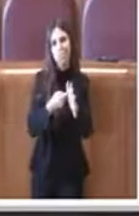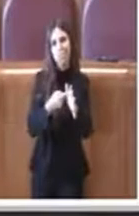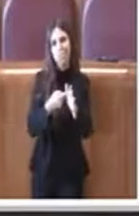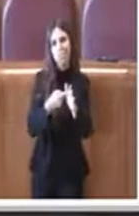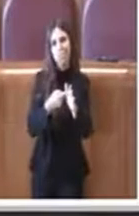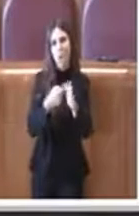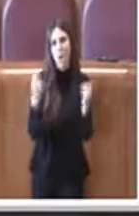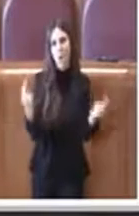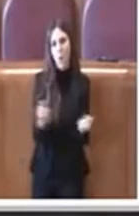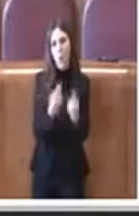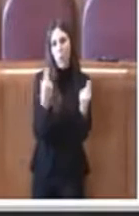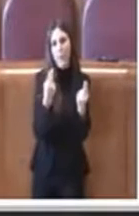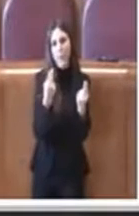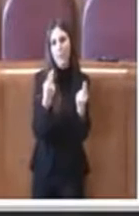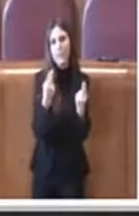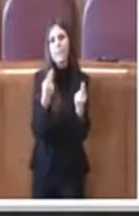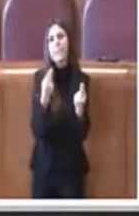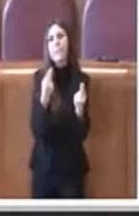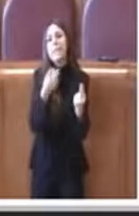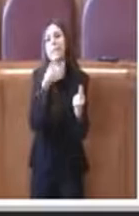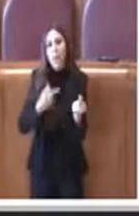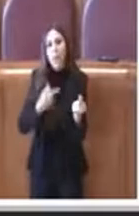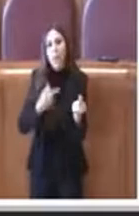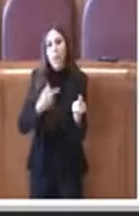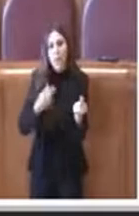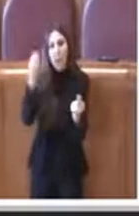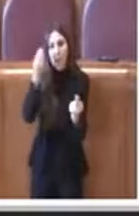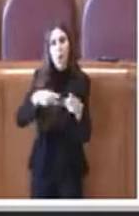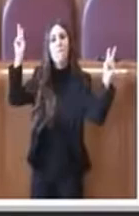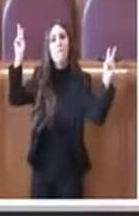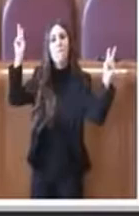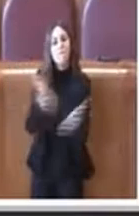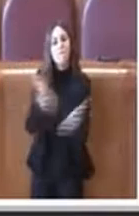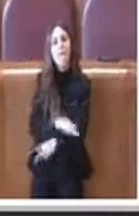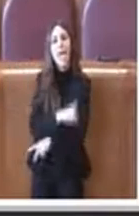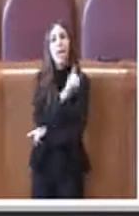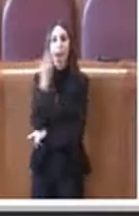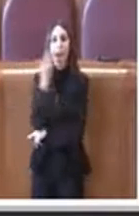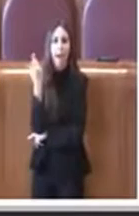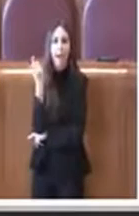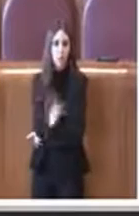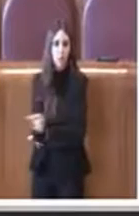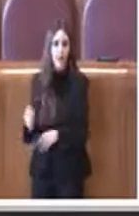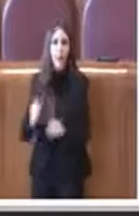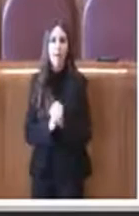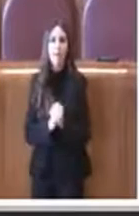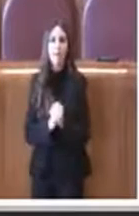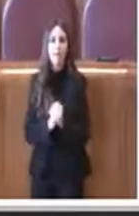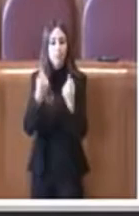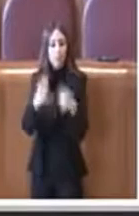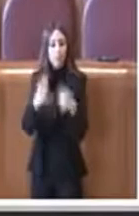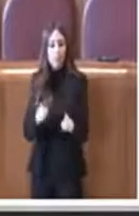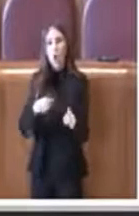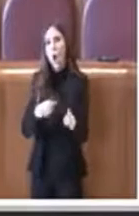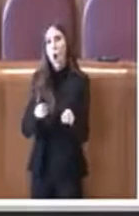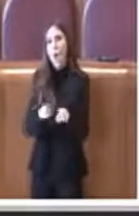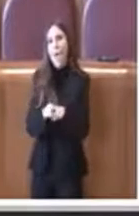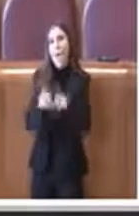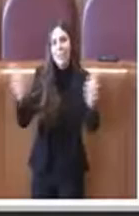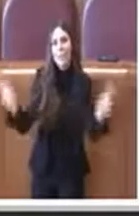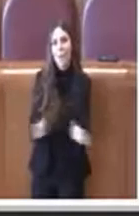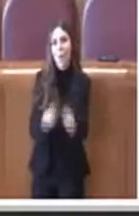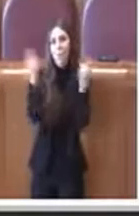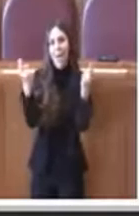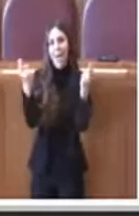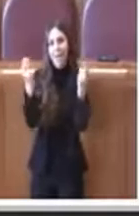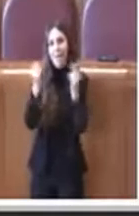ritenuto non esattamente veritiero. Questo ha di fatto aperto un vaso di Pandora perché